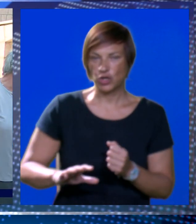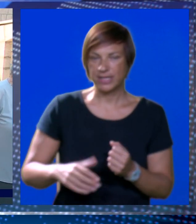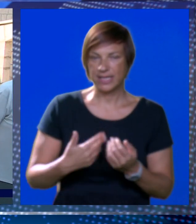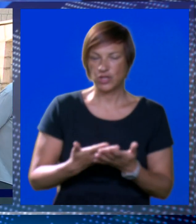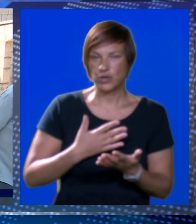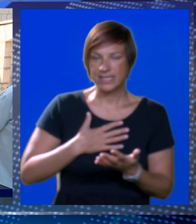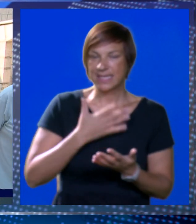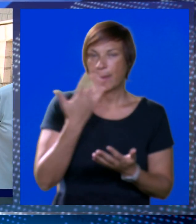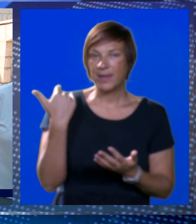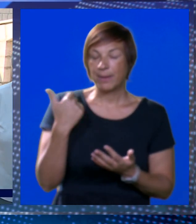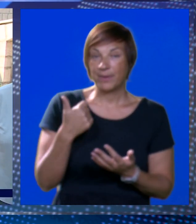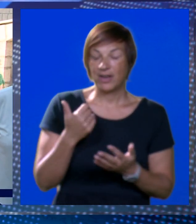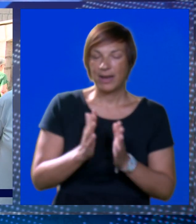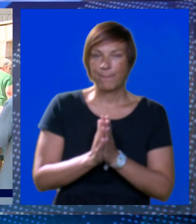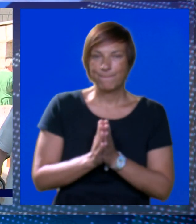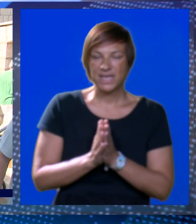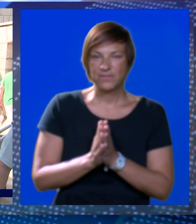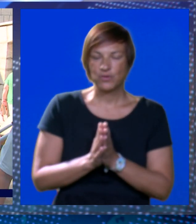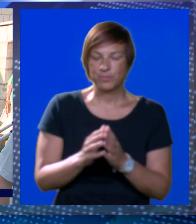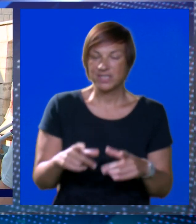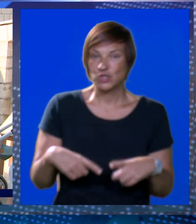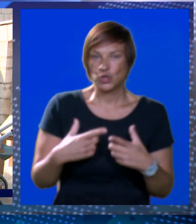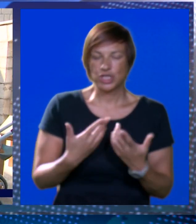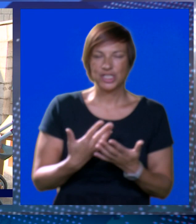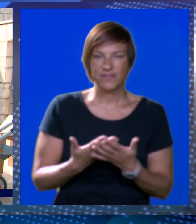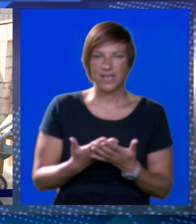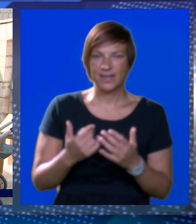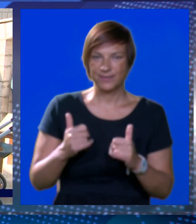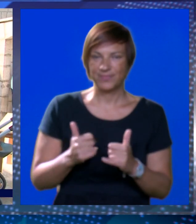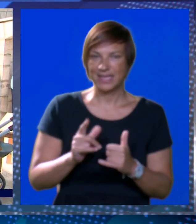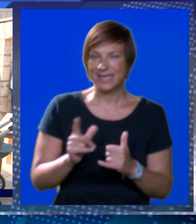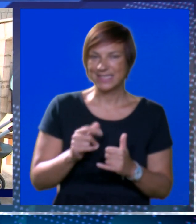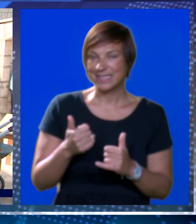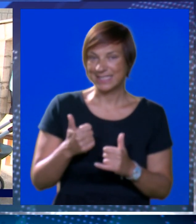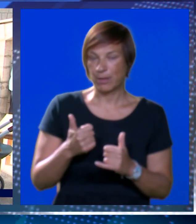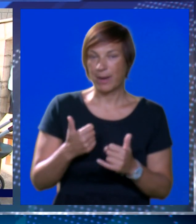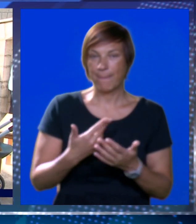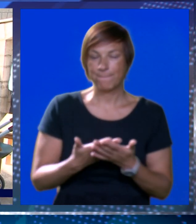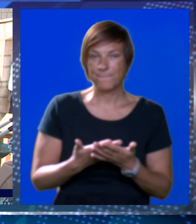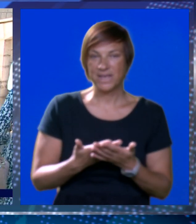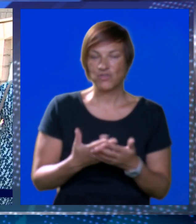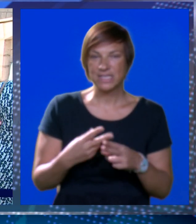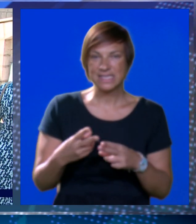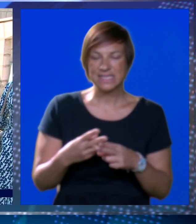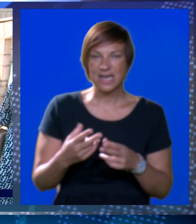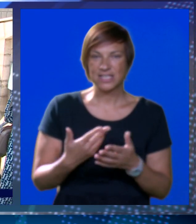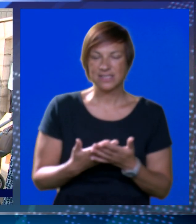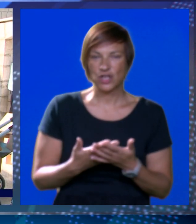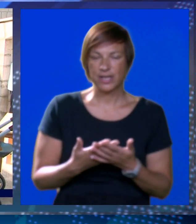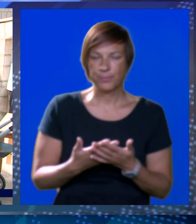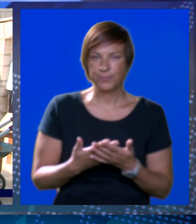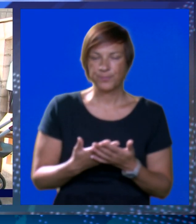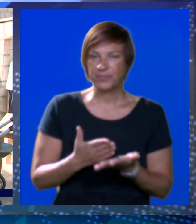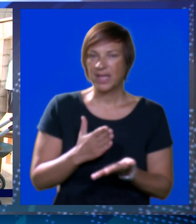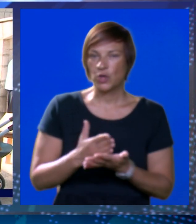djete i to je za mene bilo na prvom misu ono doživljaju. Danas nisam na prvom misu iz razloga,